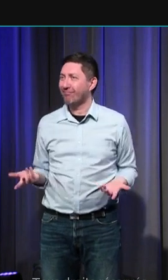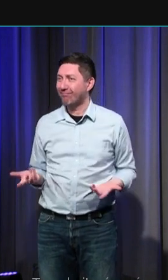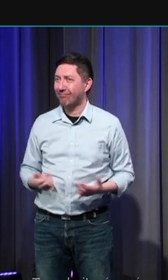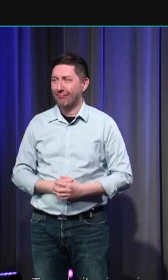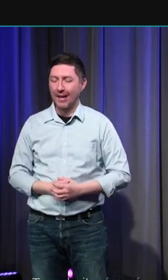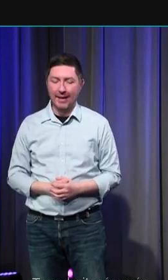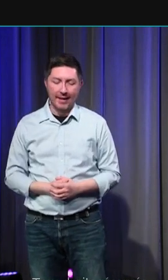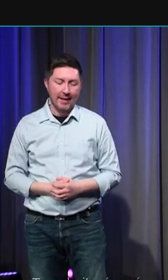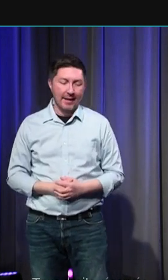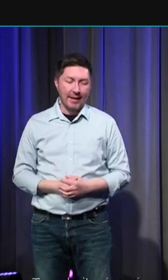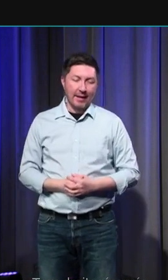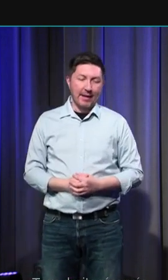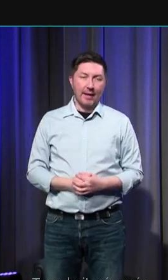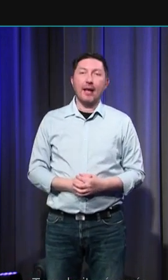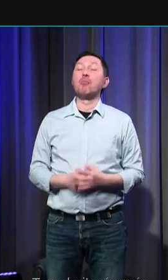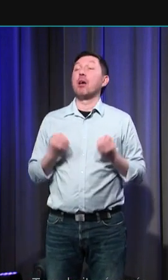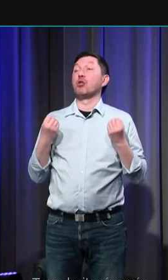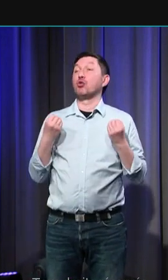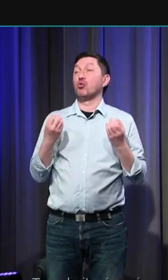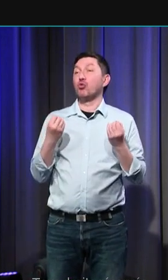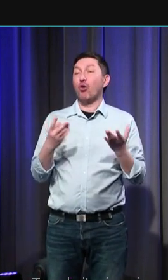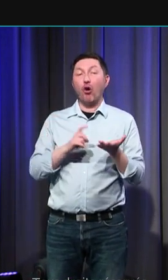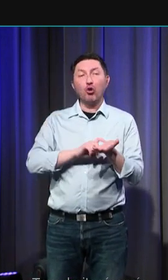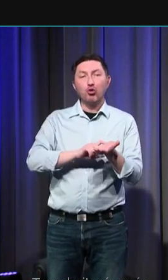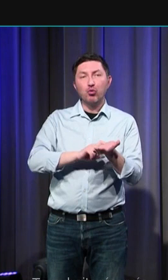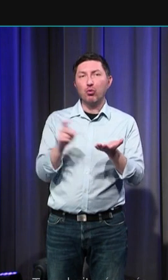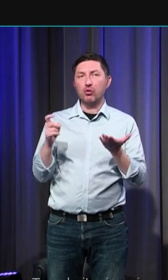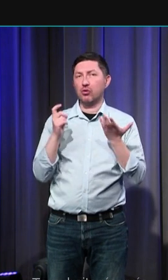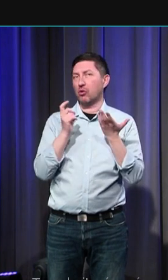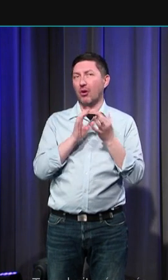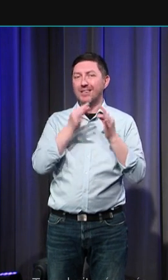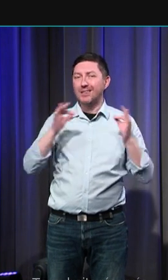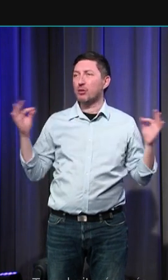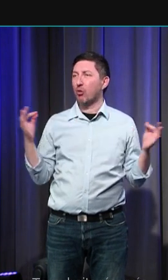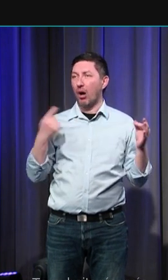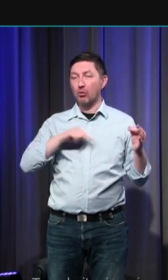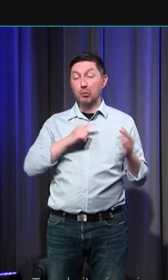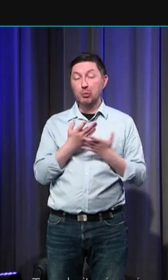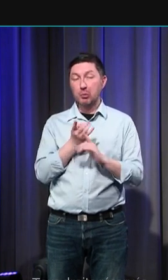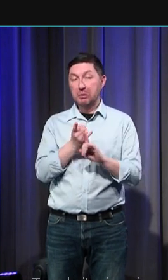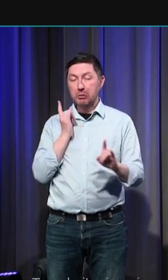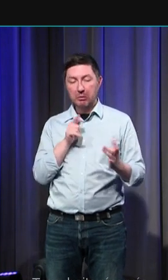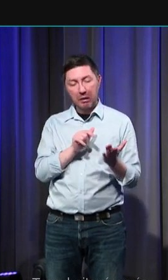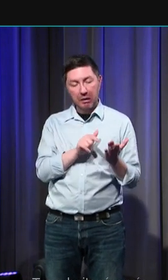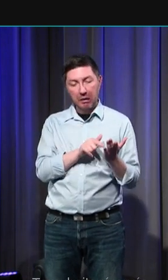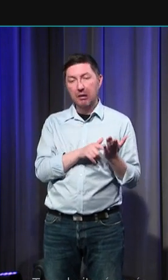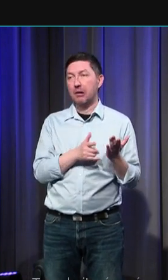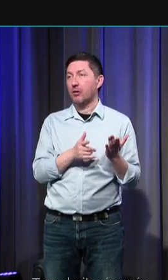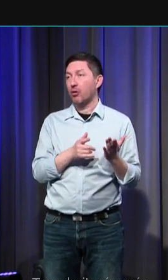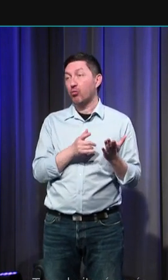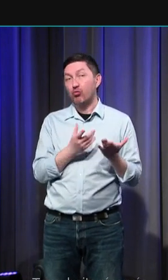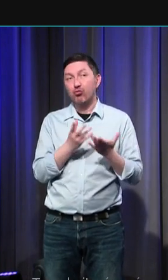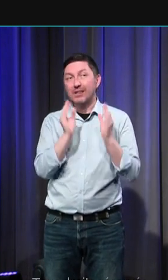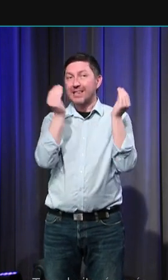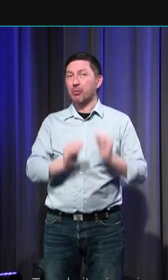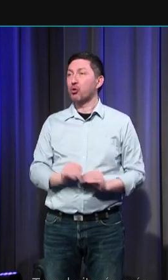mais le plus souvent dans les sources notamment les sources narratives dont nous disposons les émotions de ce qu'on appelle les simples gens de